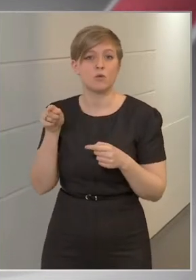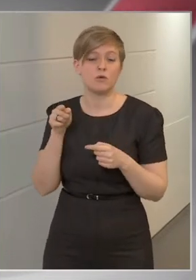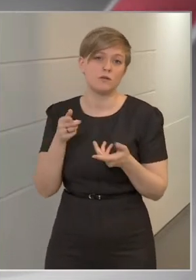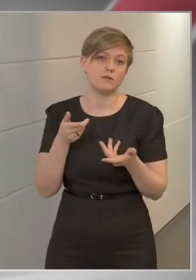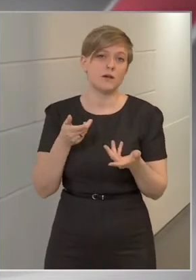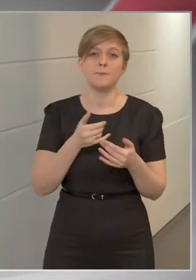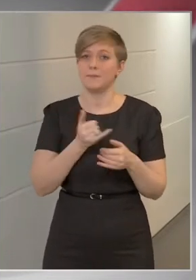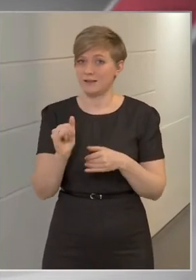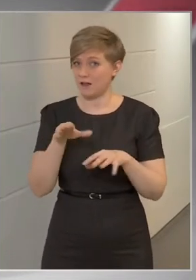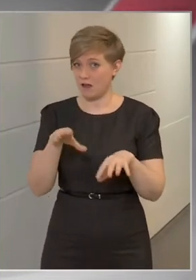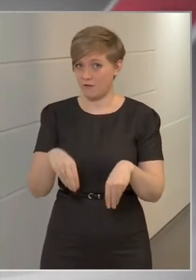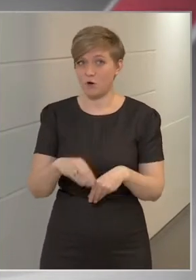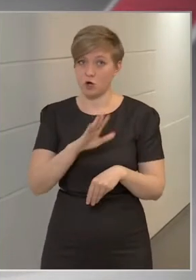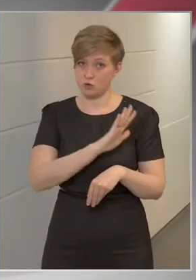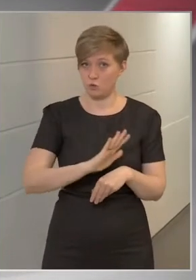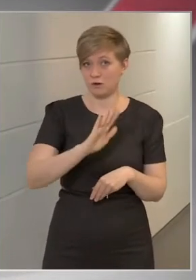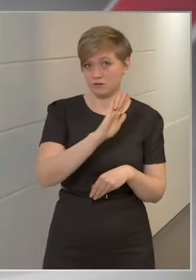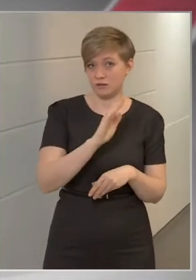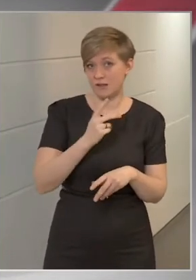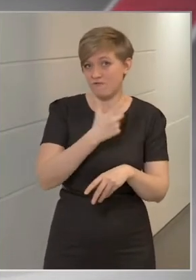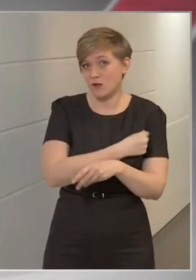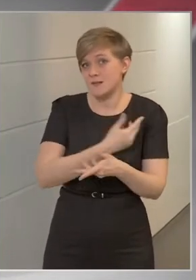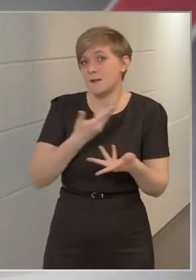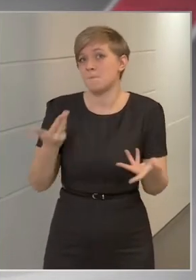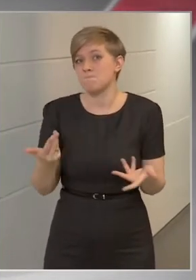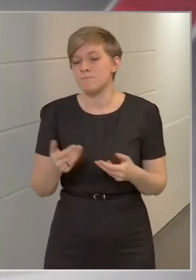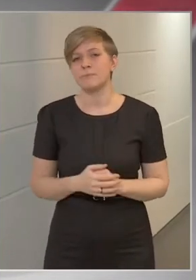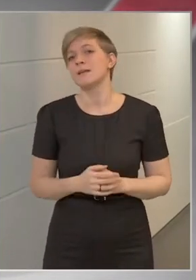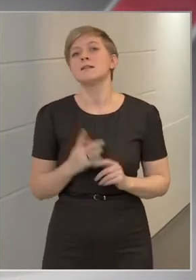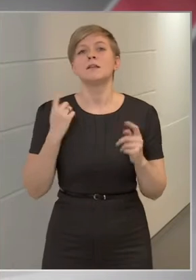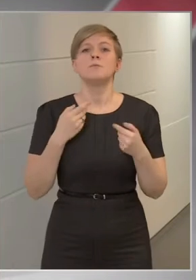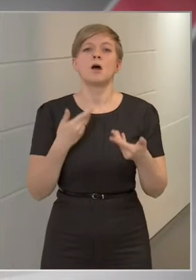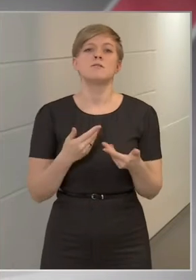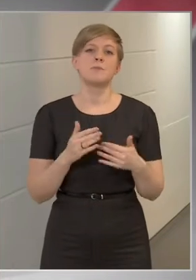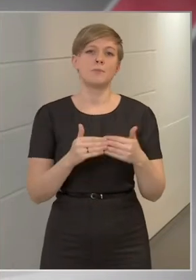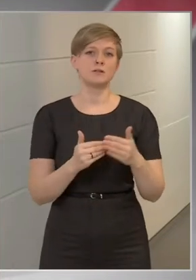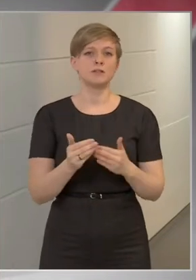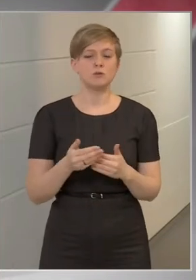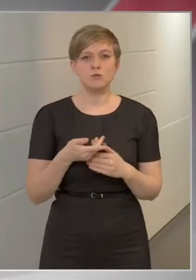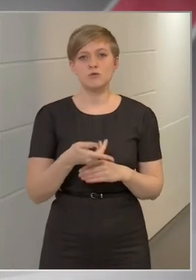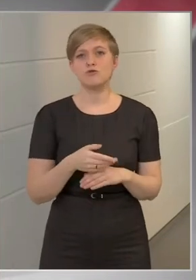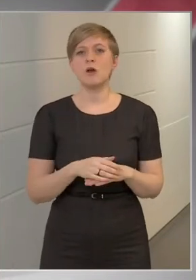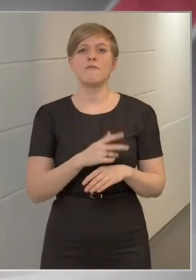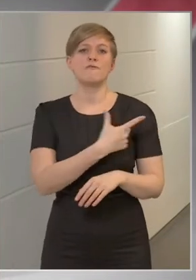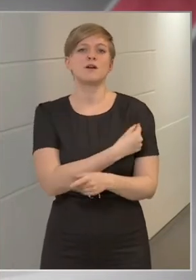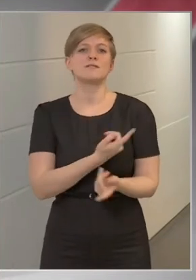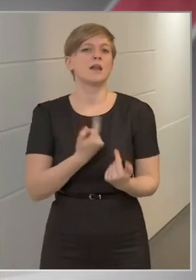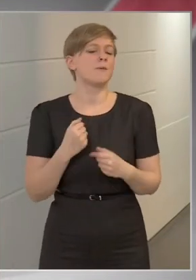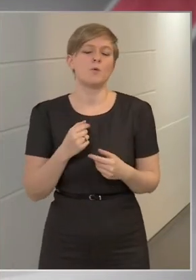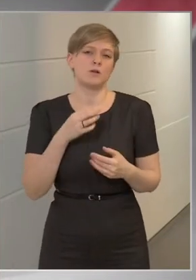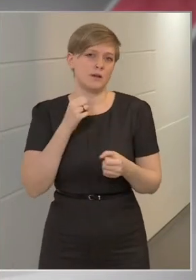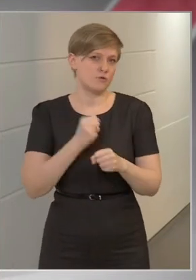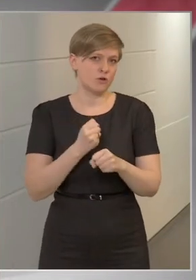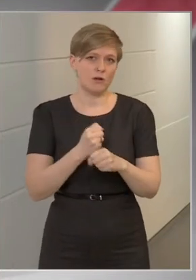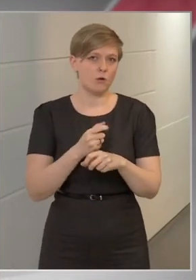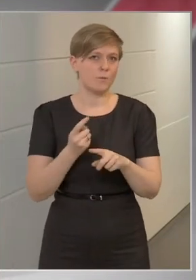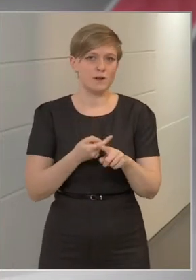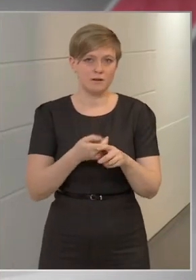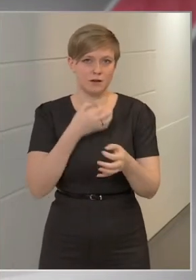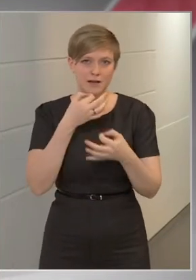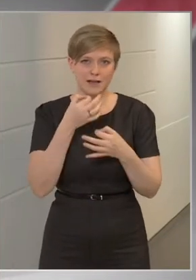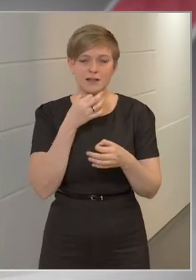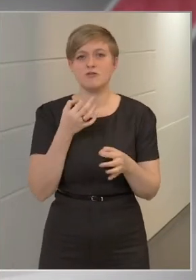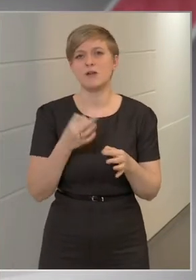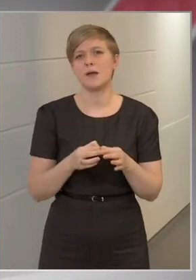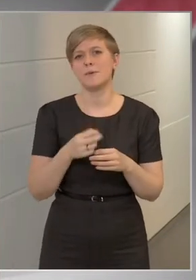úgy is, hogy mindenki elfogja elfogadni a nyugati vakcinákat. Én szerintem az a praktikus, hogyha a vakcinából nem csinálunk politikai kérdést. Éppen a